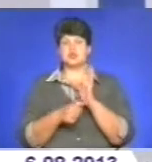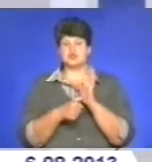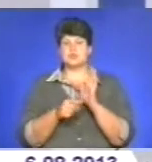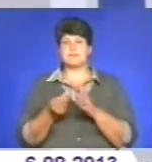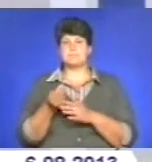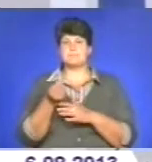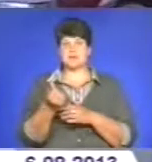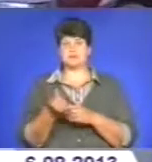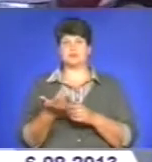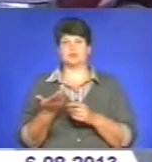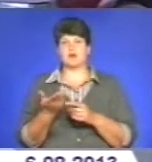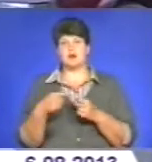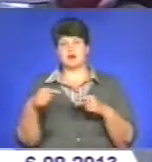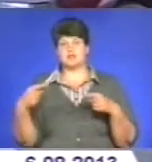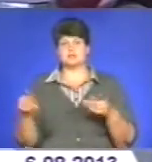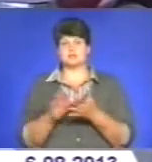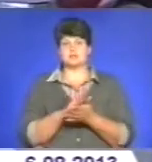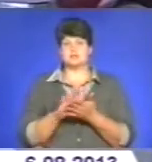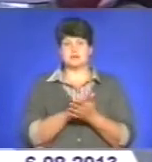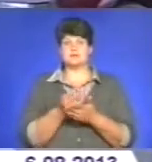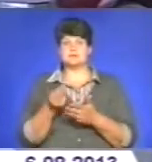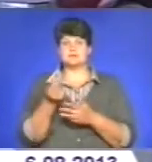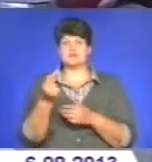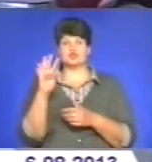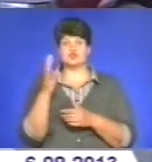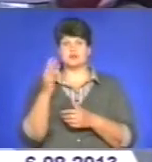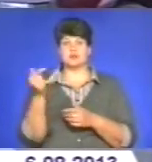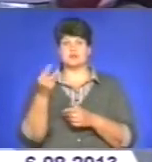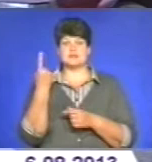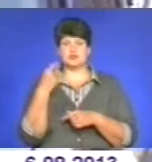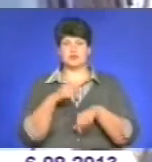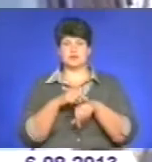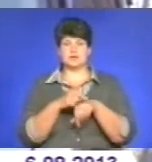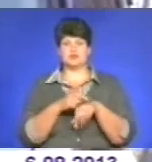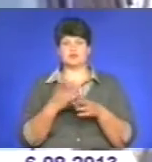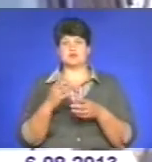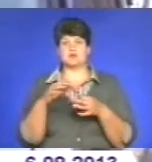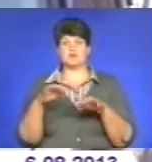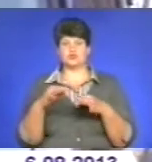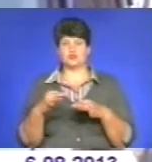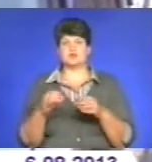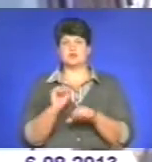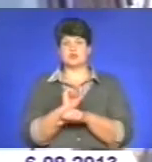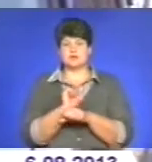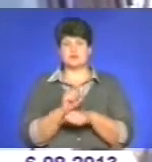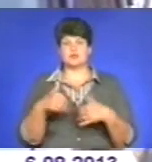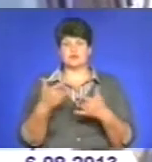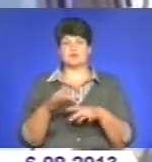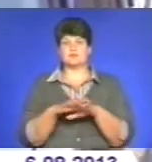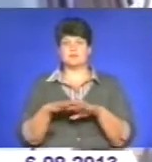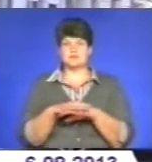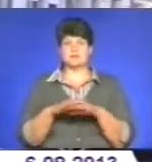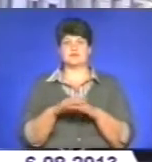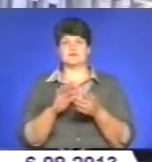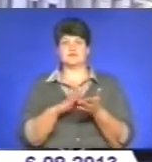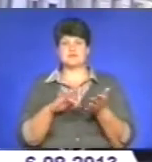паркування, решта безкоштовні. Сплачувати 4 гривні за годину перебування авто на стоянці пропонують у центрі, на ринку, у місцях